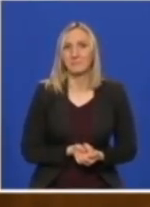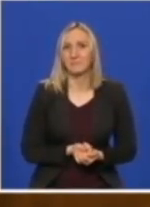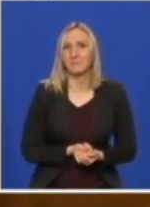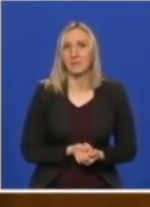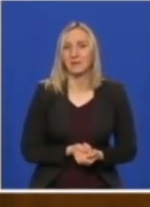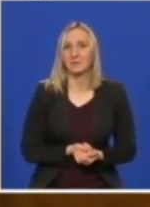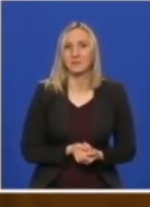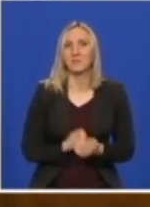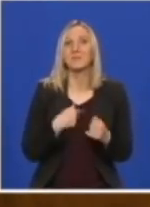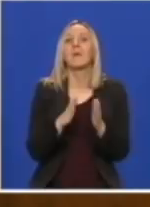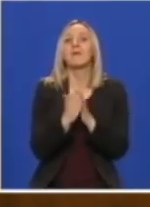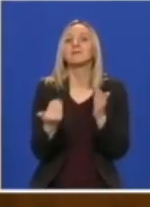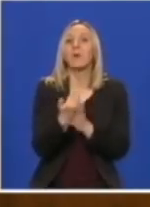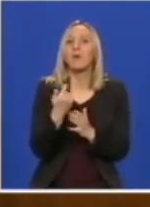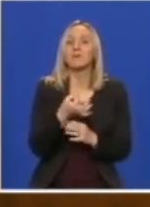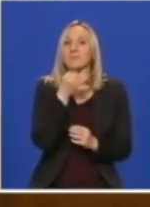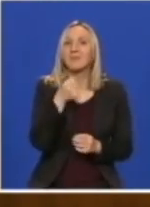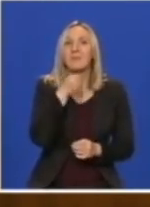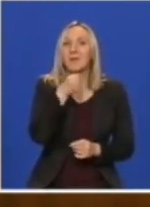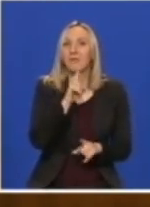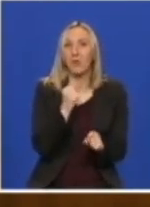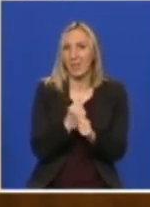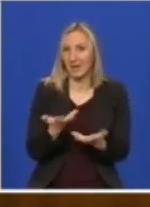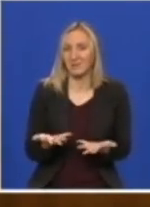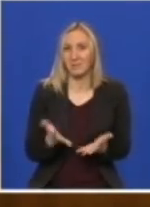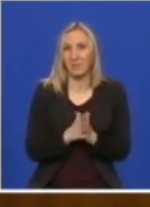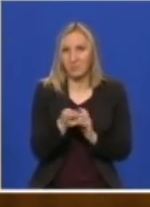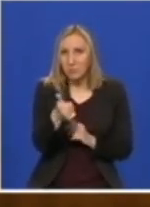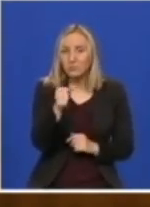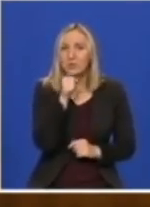Samo vas molim da ponovite pitanje jer mikrofon nije radio i da uključite.